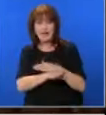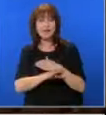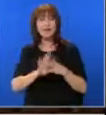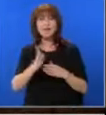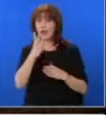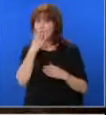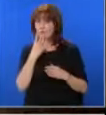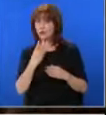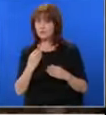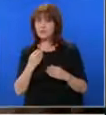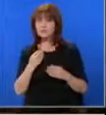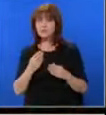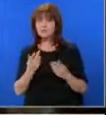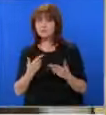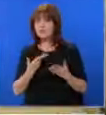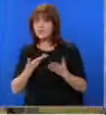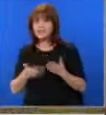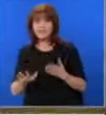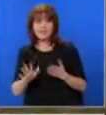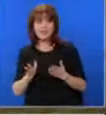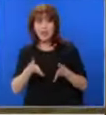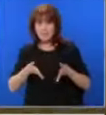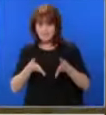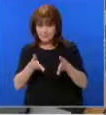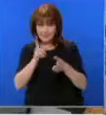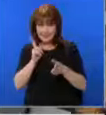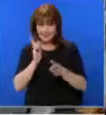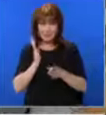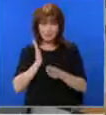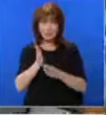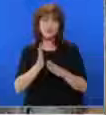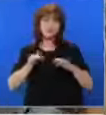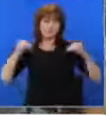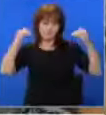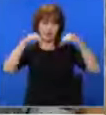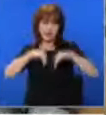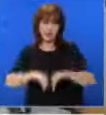микробуса са откъснати от света, защото пътят по който трябва да продължат е рухнал.